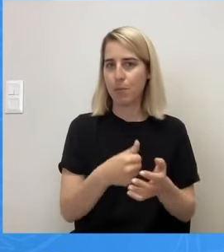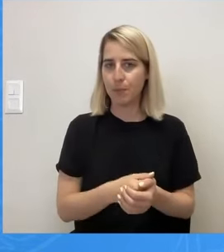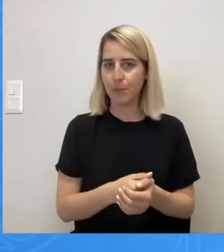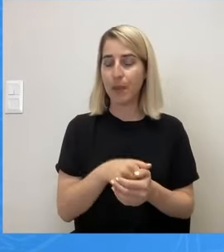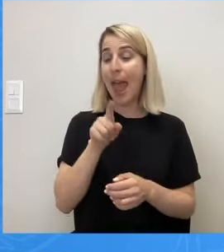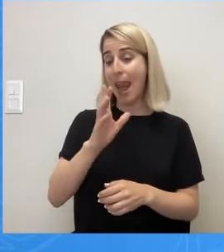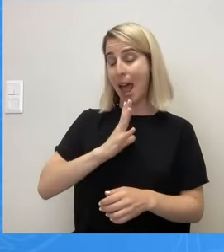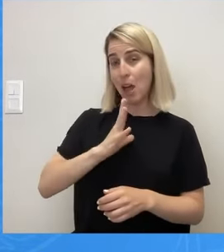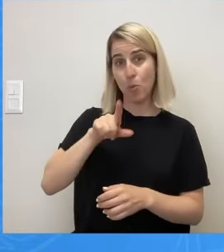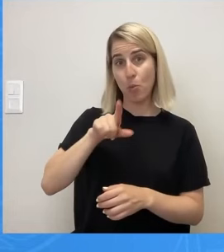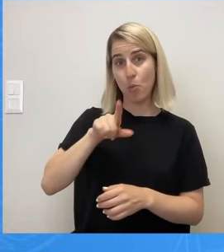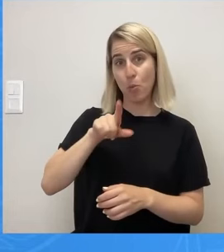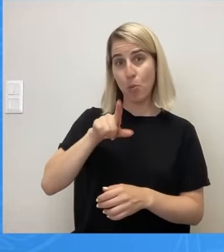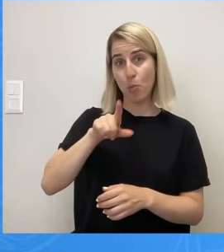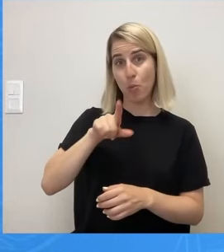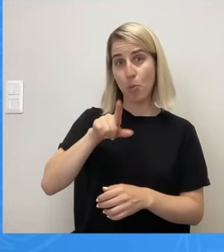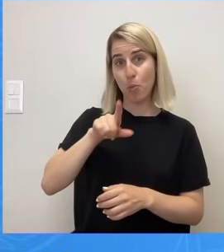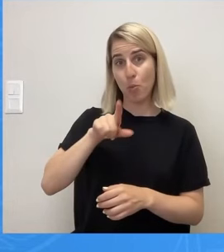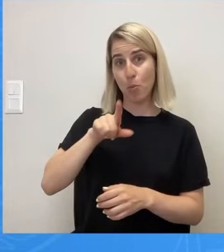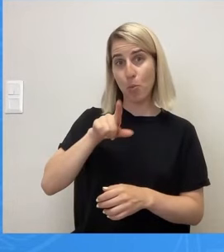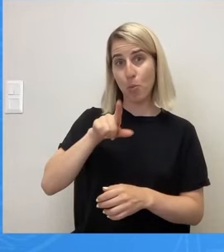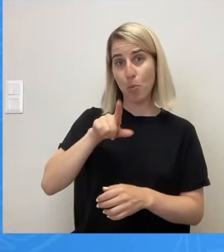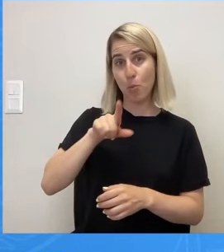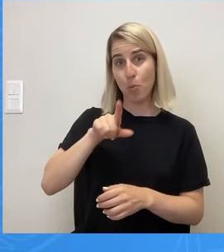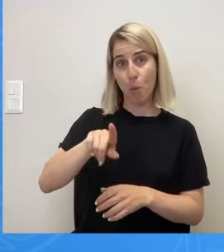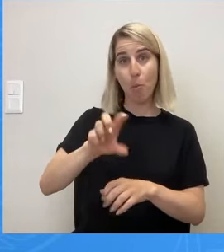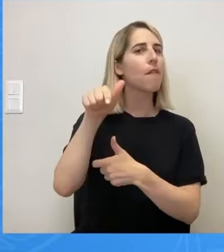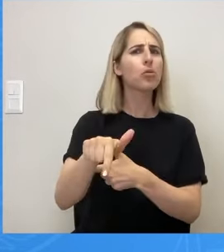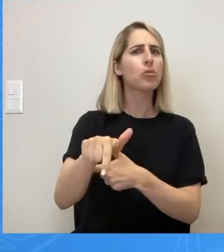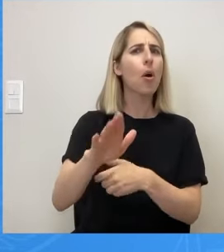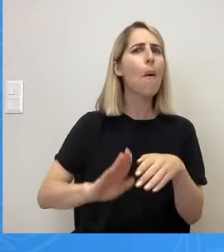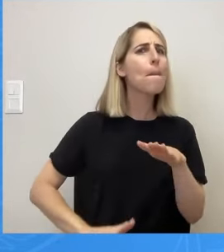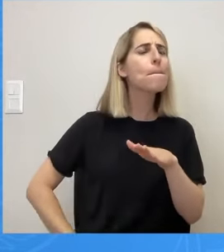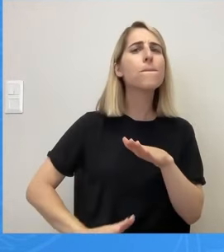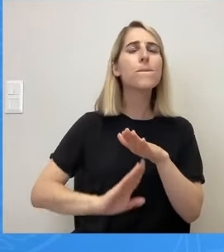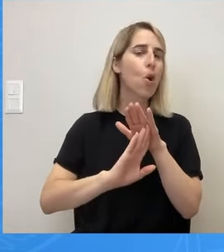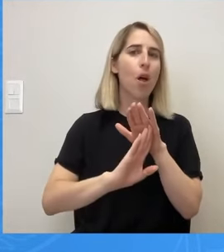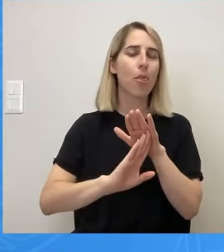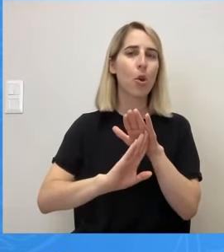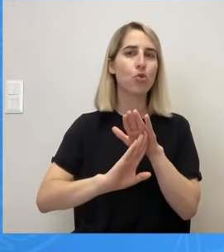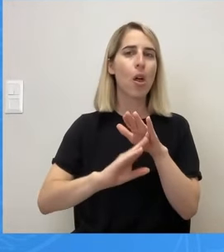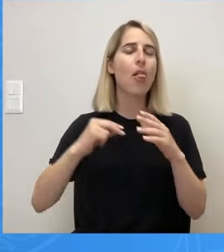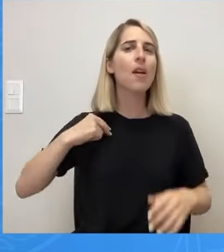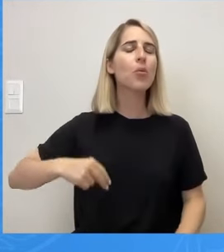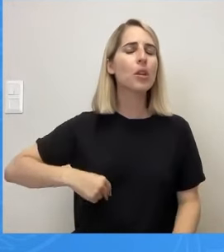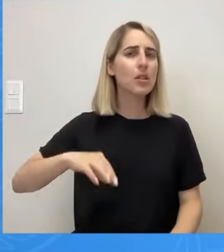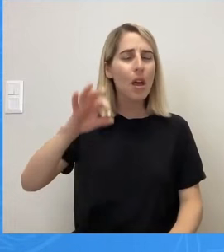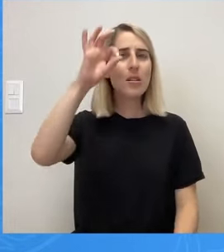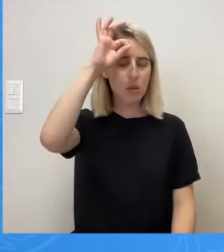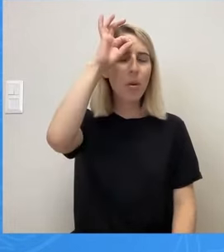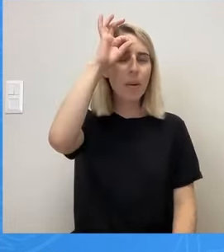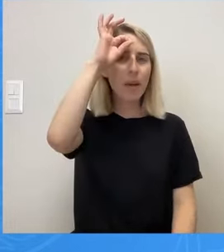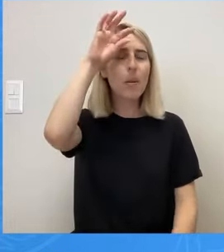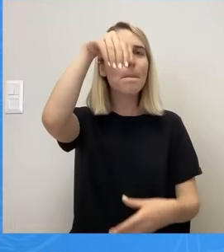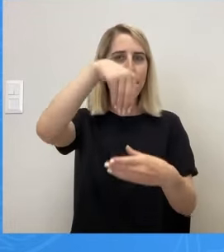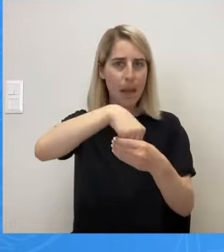ληφθέντων, φερόμενος, είναι πρόεδρος της Δημοτικής Αστυνομίας Σωματείου Εργαζομένων. Είναι